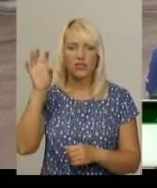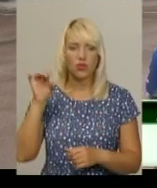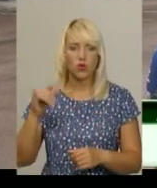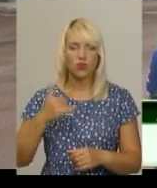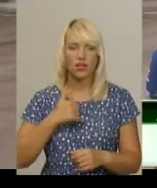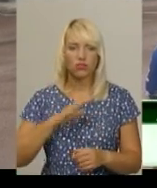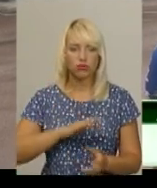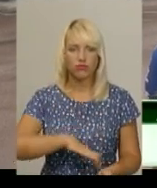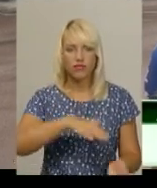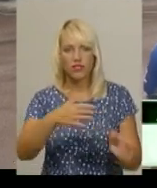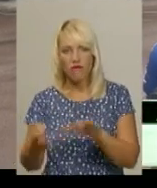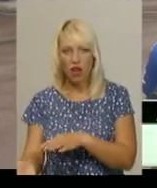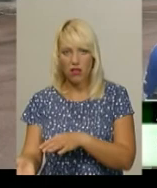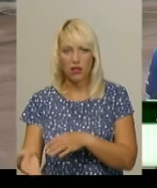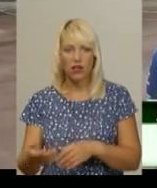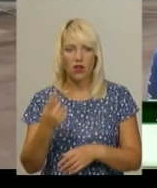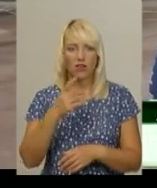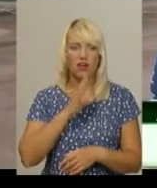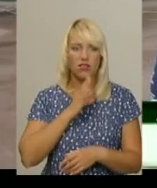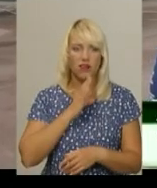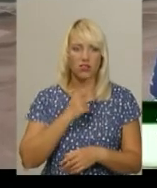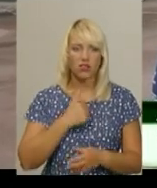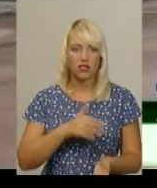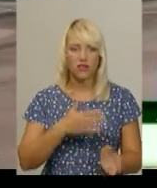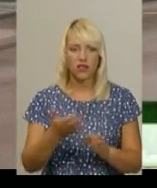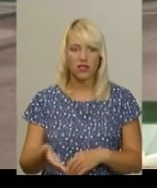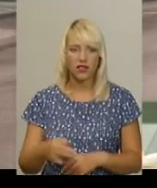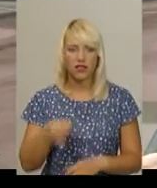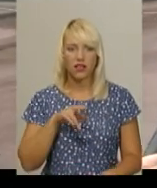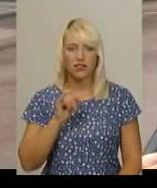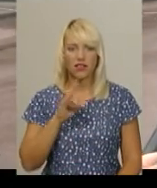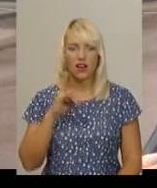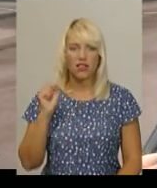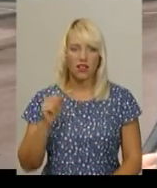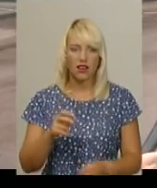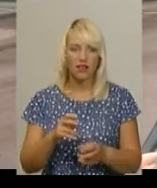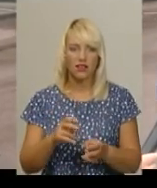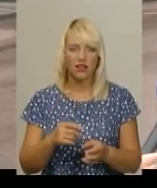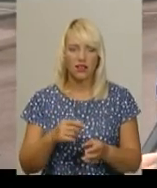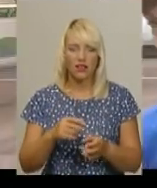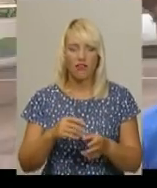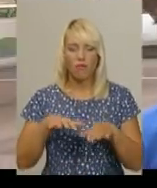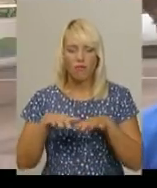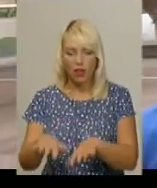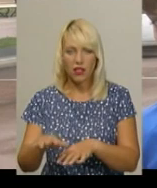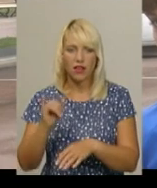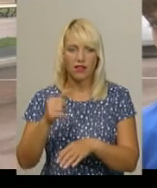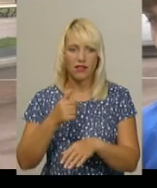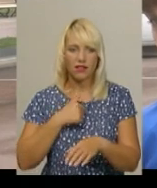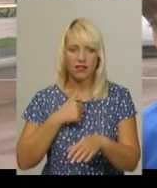був завал, нас завалила одна дівчика по імені Діана Малінова, я зачепилася за руль. Якби ми